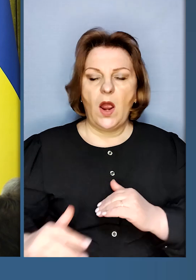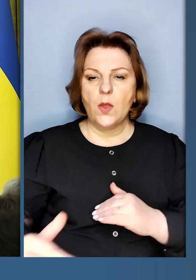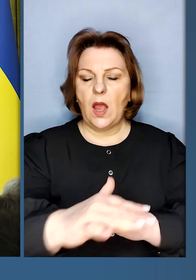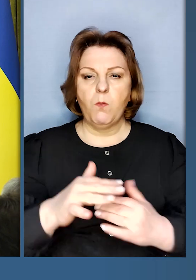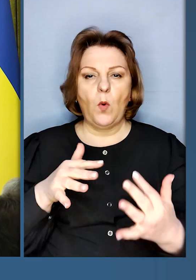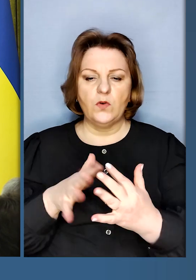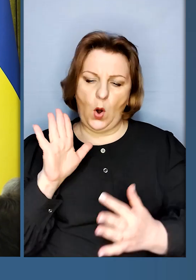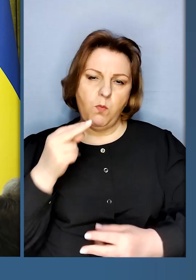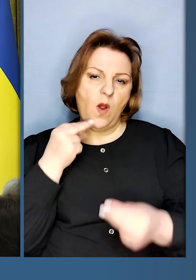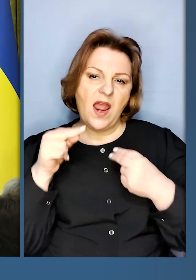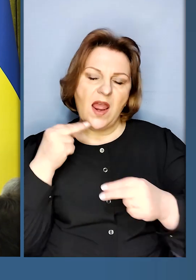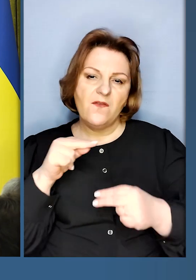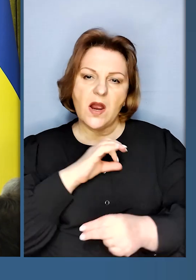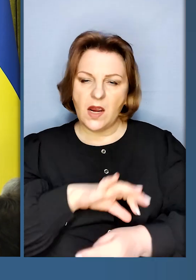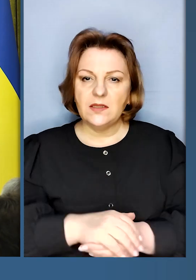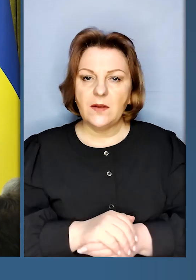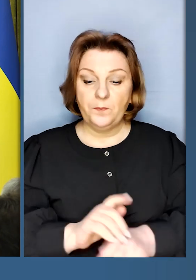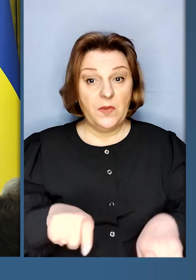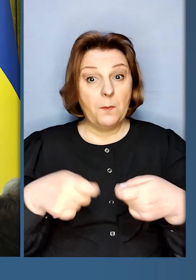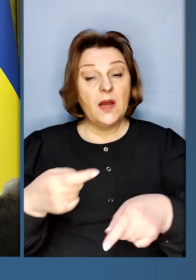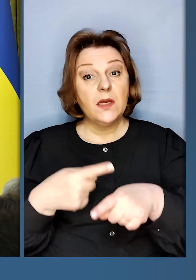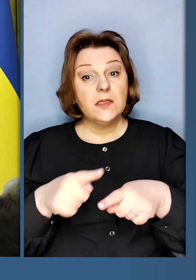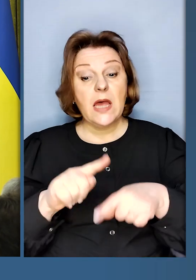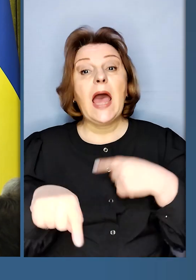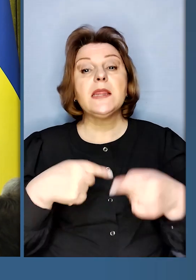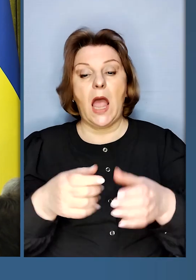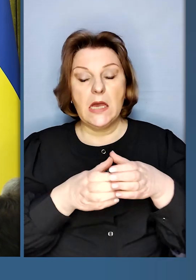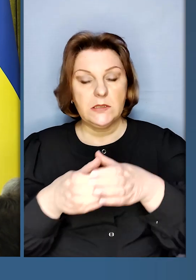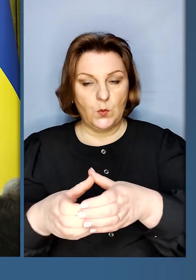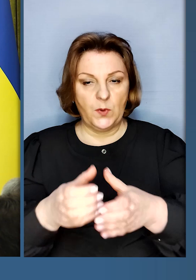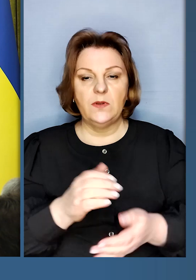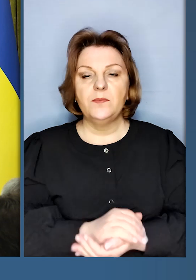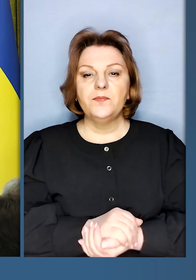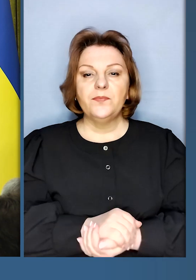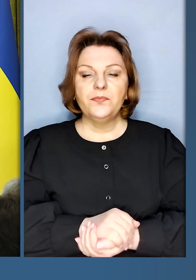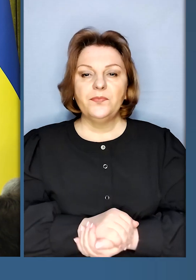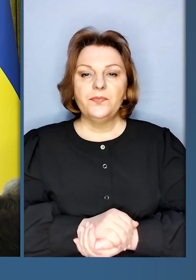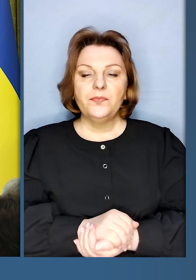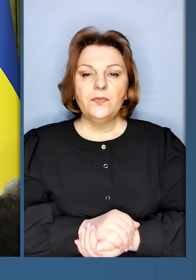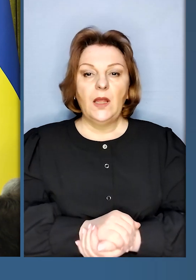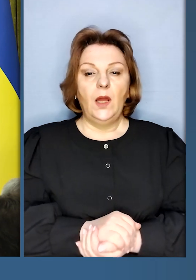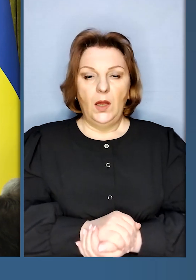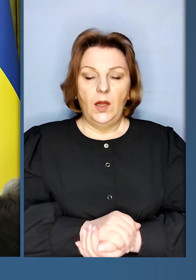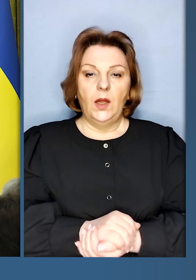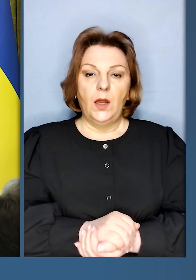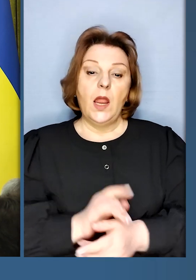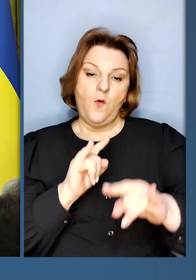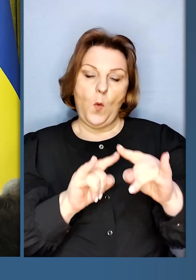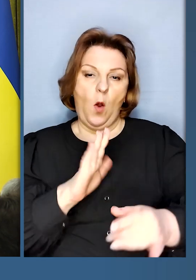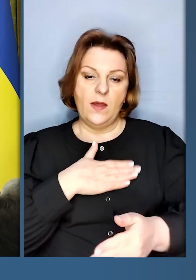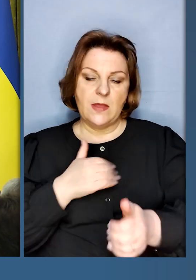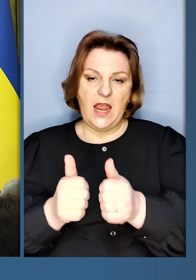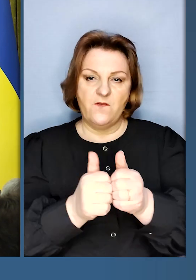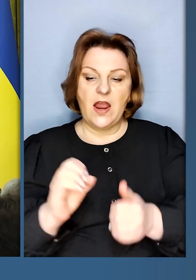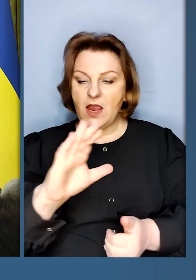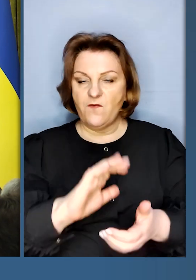на полі бою, будуть ефективні. Ми передамо незабаром наступні. І намовляємо